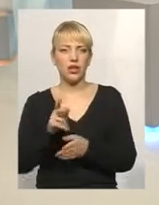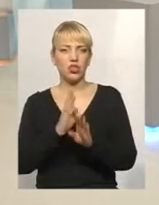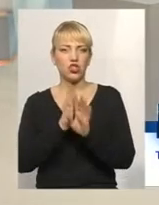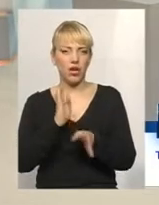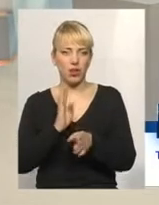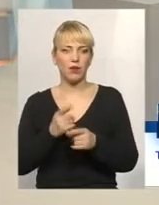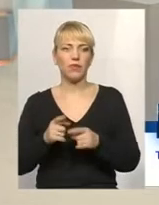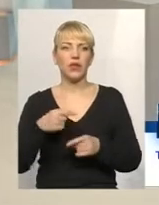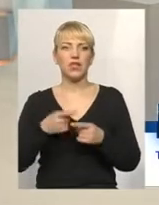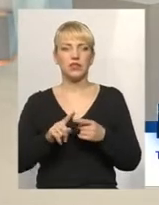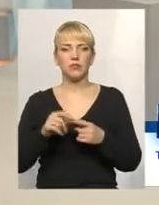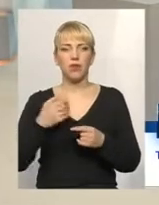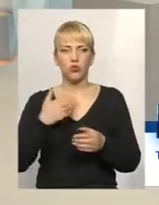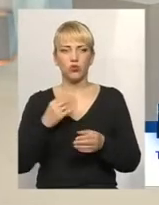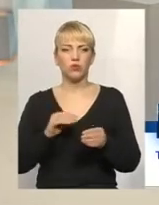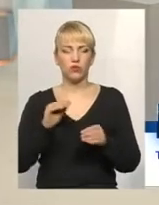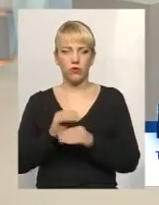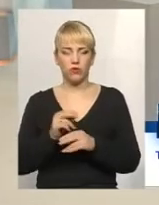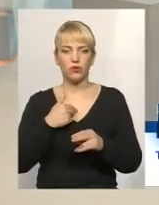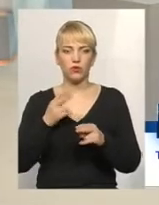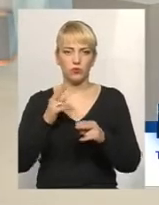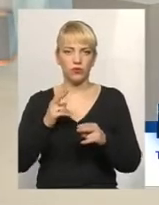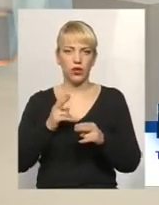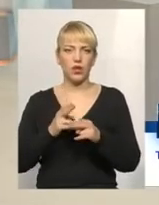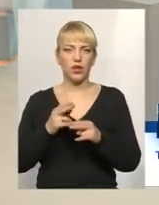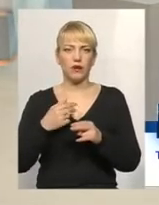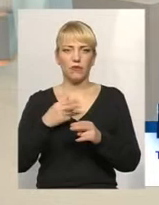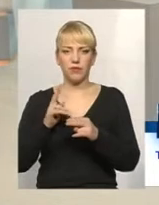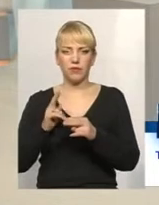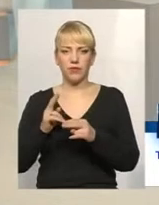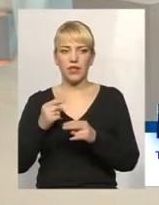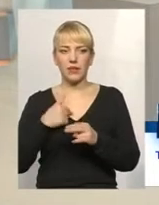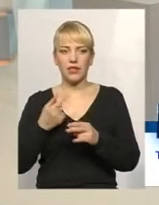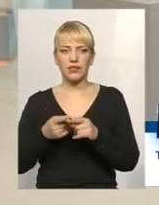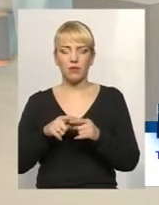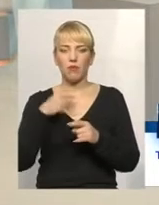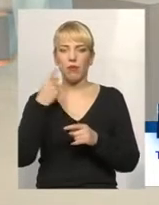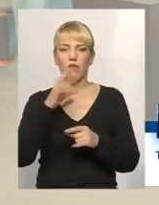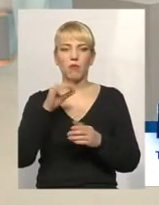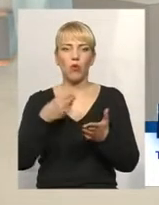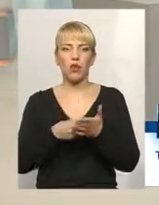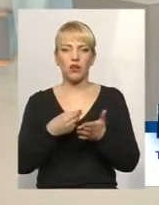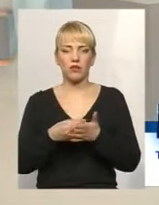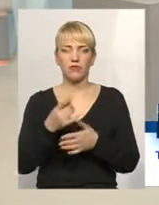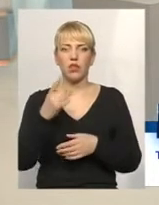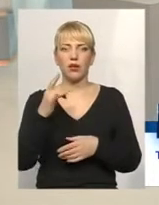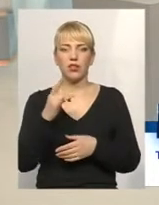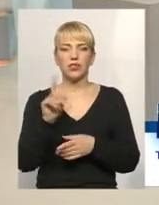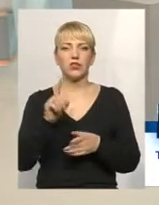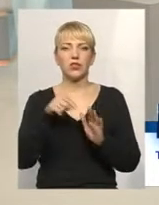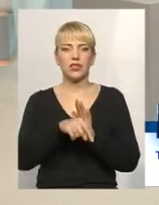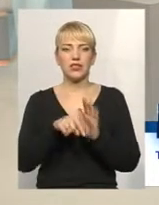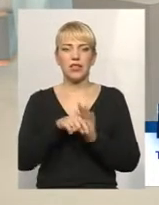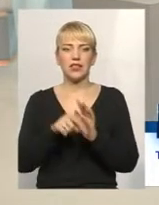Оцим, я хочу продовжити, я пробачаюсь, оцим ми підійшли до тарифу. Що це означає? Це означає, що у нас